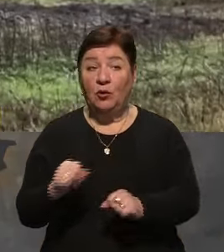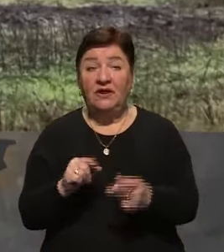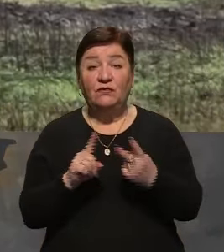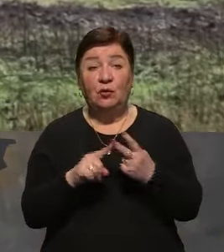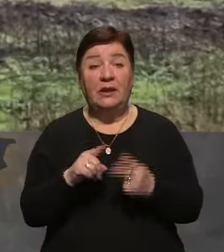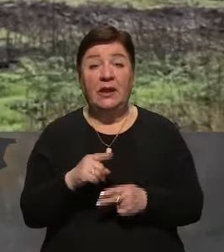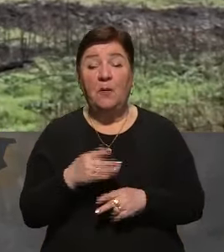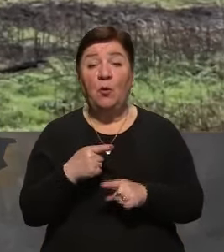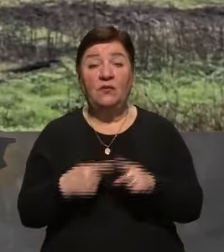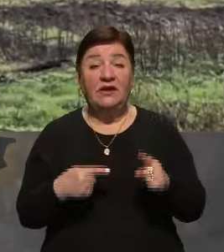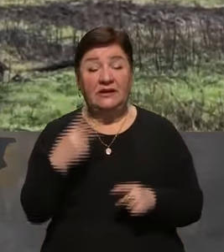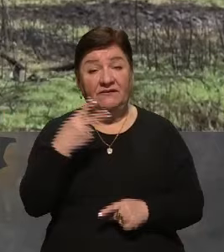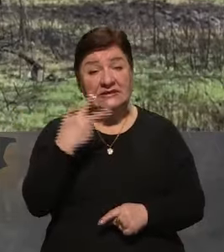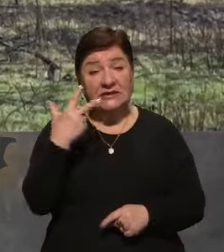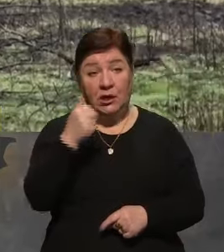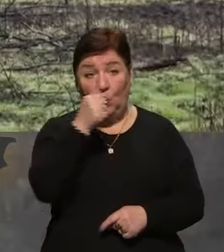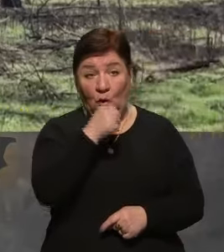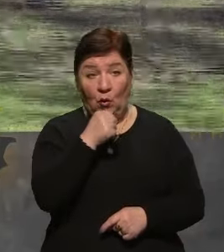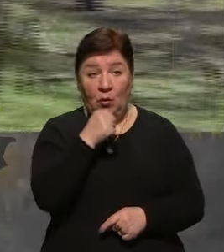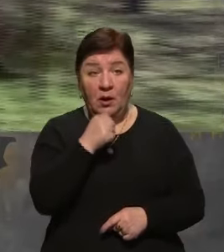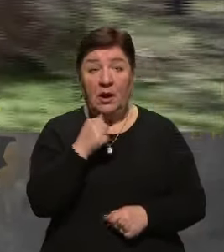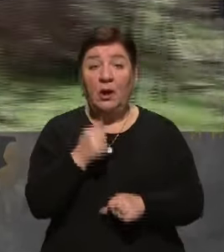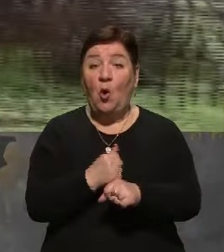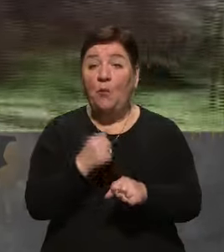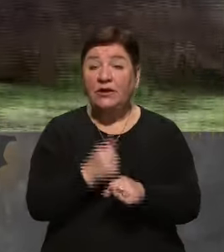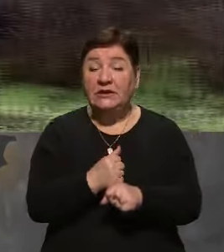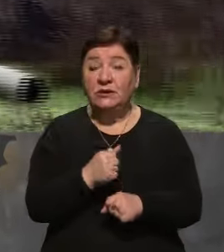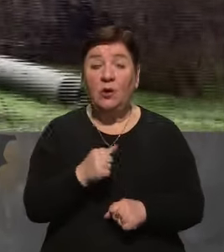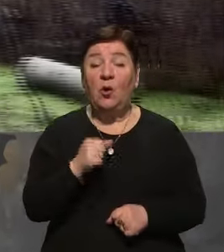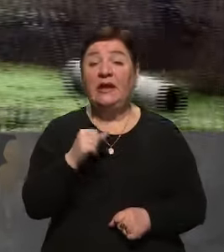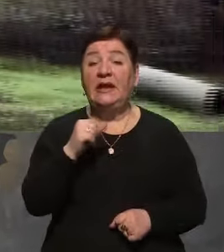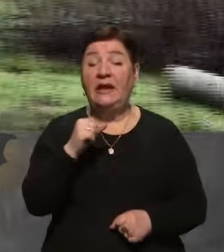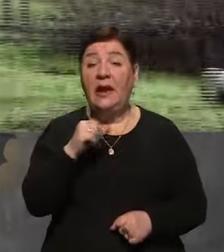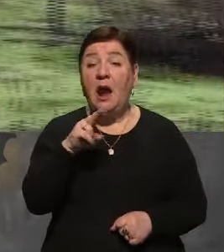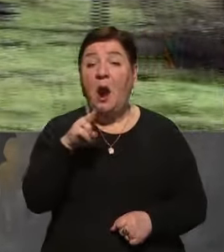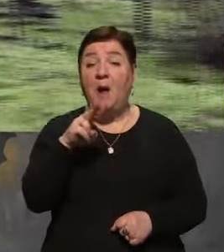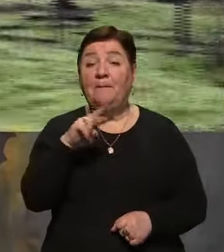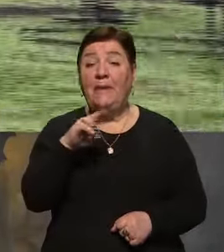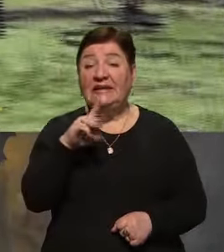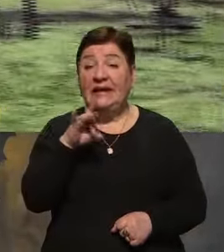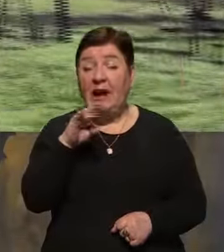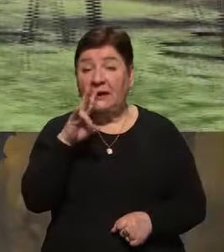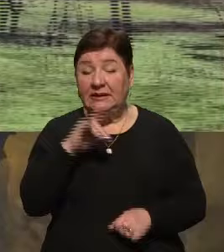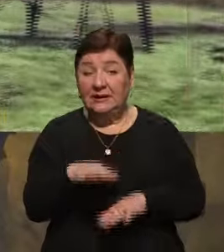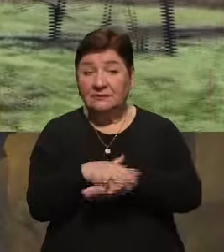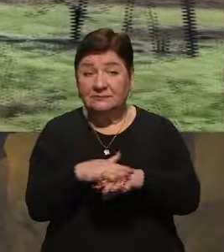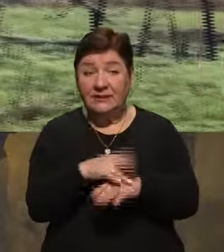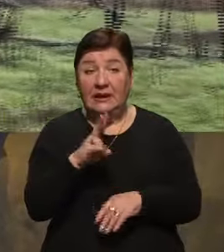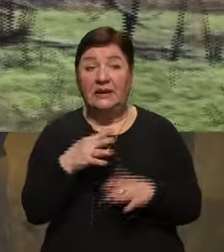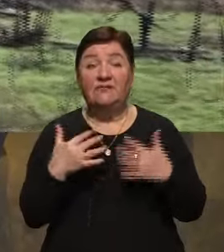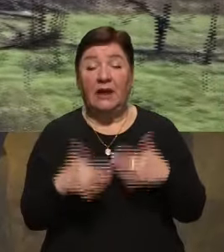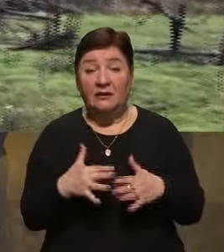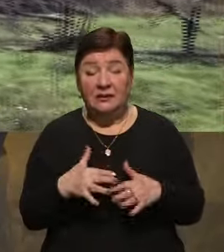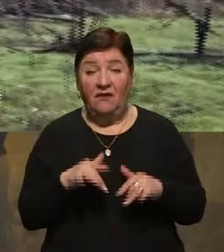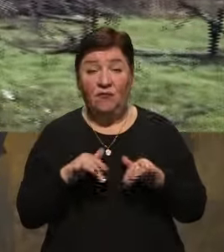половині 2023 року. Тому що, по суті, роботі на П'ятихатке – це два великі пункти населені, які вони втратили в ході